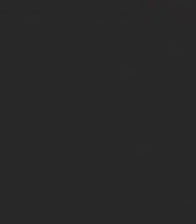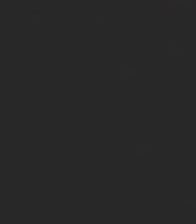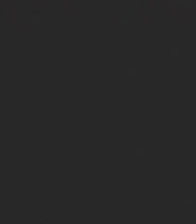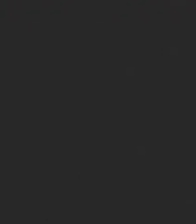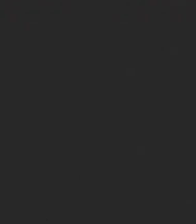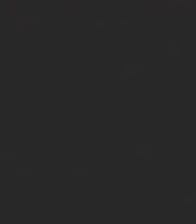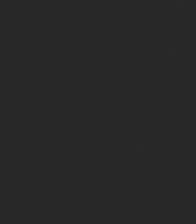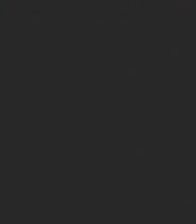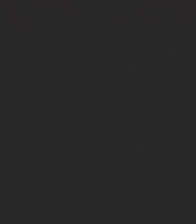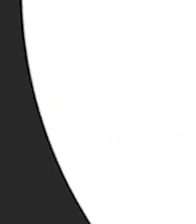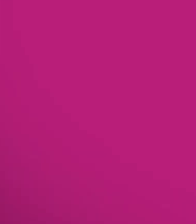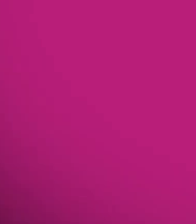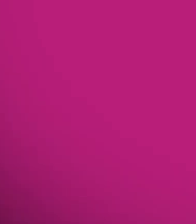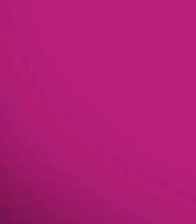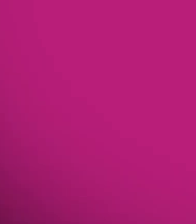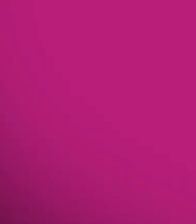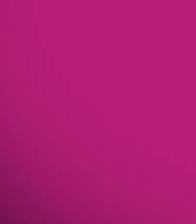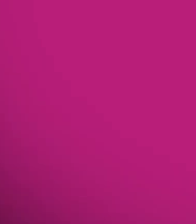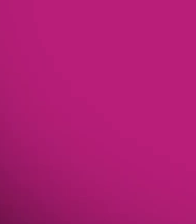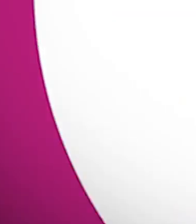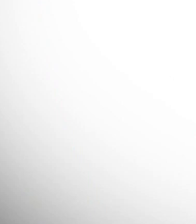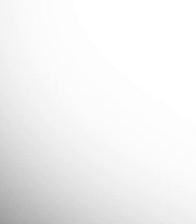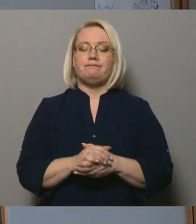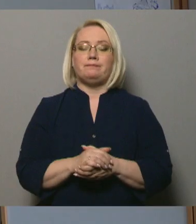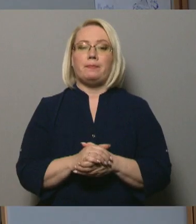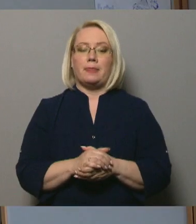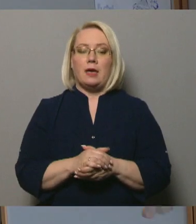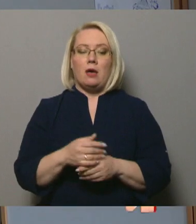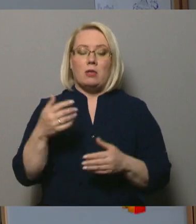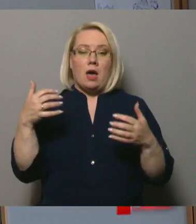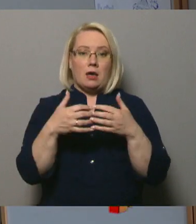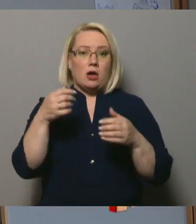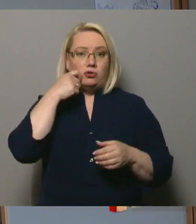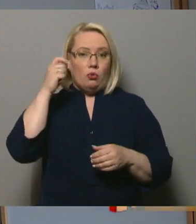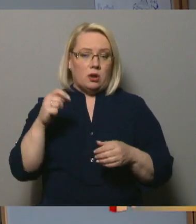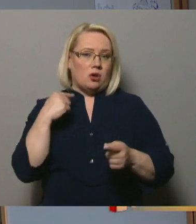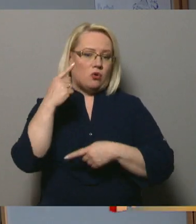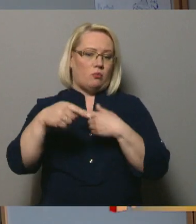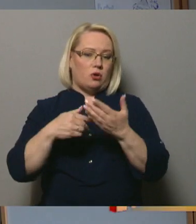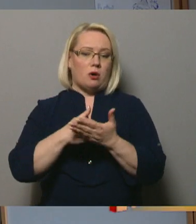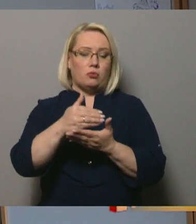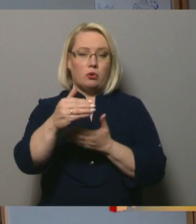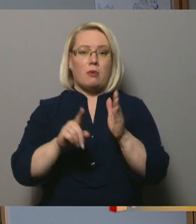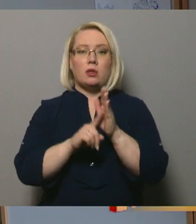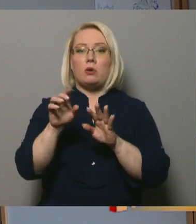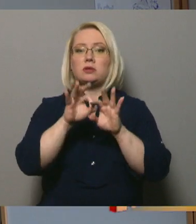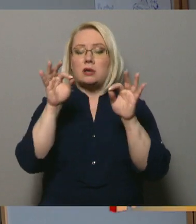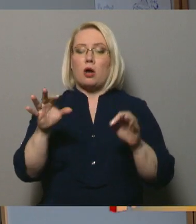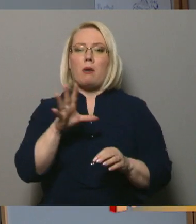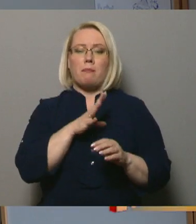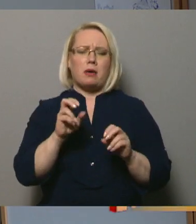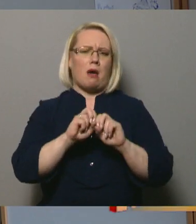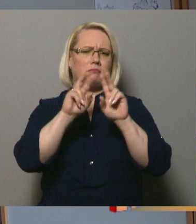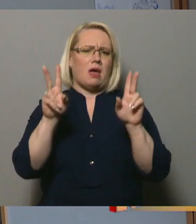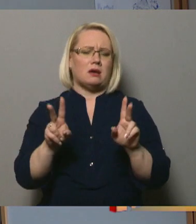Re! Viss ēters ir te! Karš Ukrainā vēl joprojām turpinās no sākuma. Mēs bijām dāsna